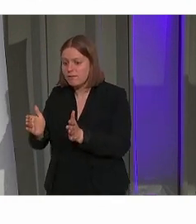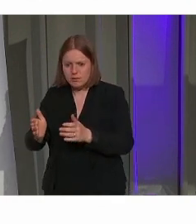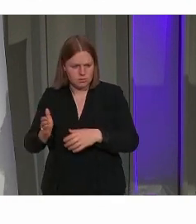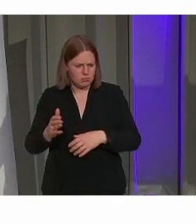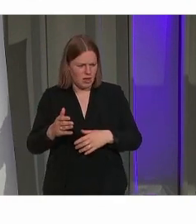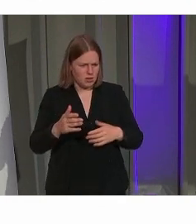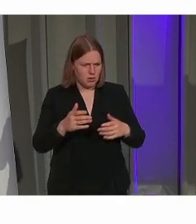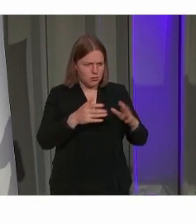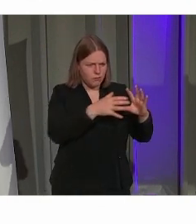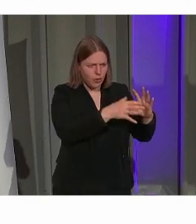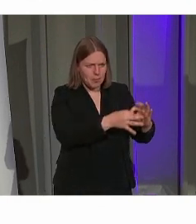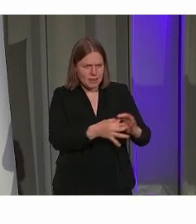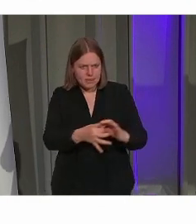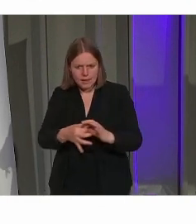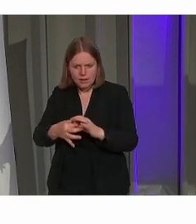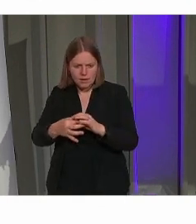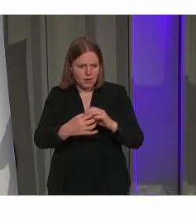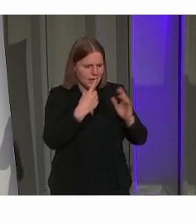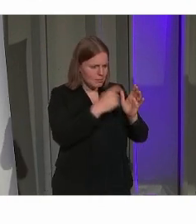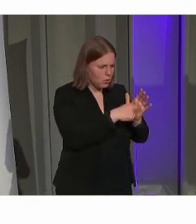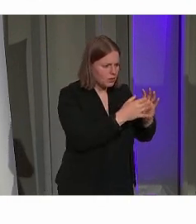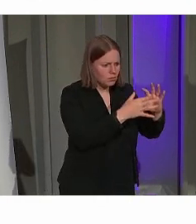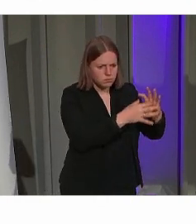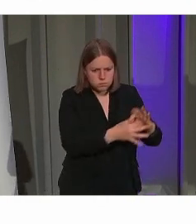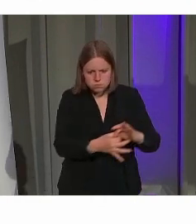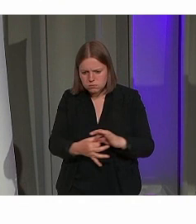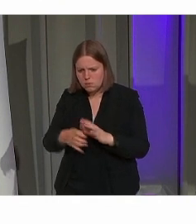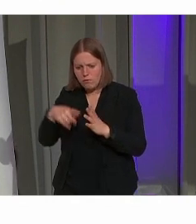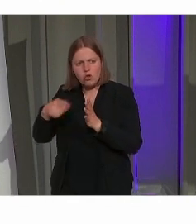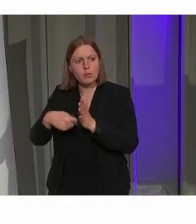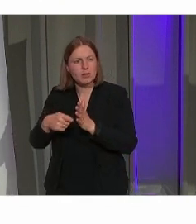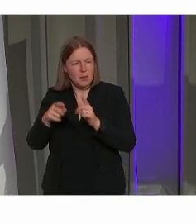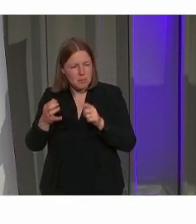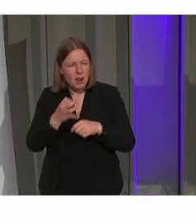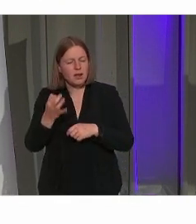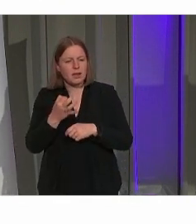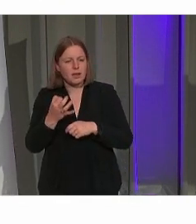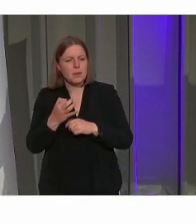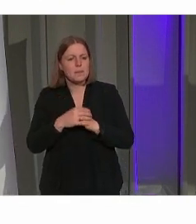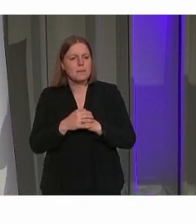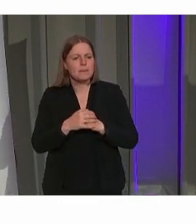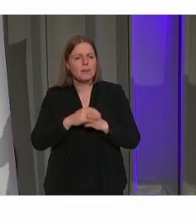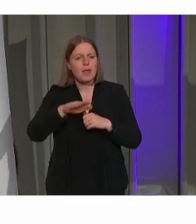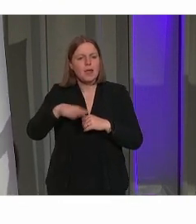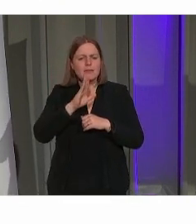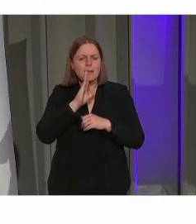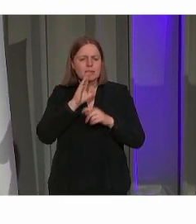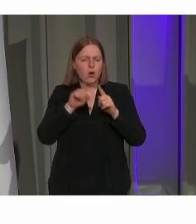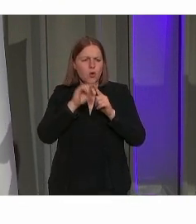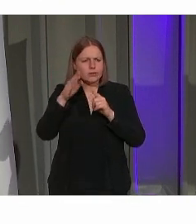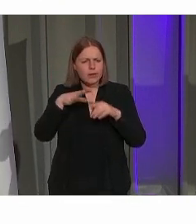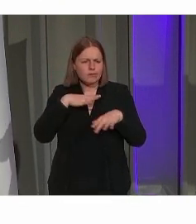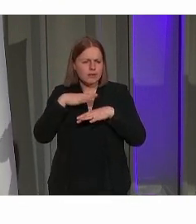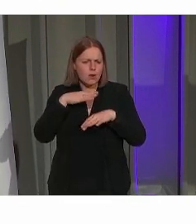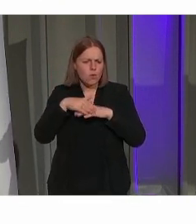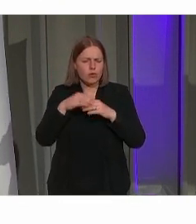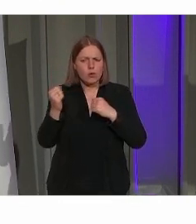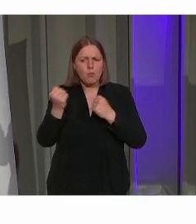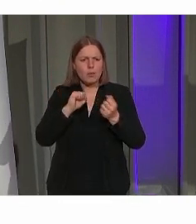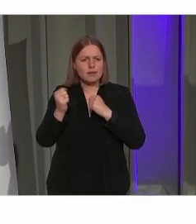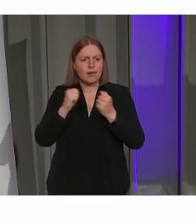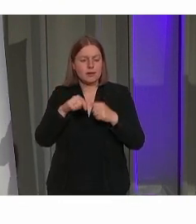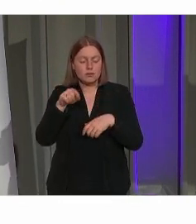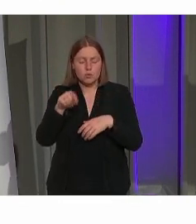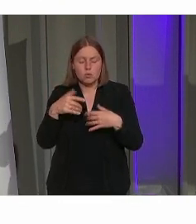tussen projecten is bijzonder belangrijk. Deze middag zal het onder meer nog rond mobiliteit gaan, die bij uitstek een